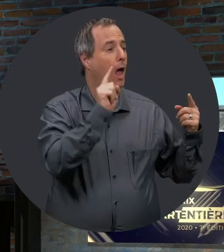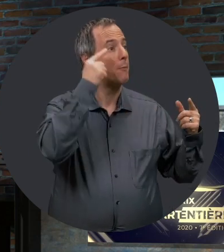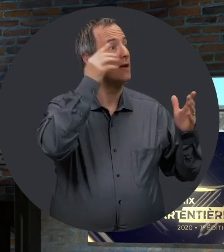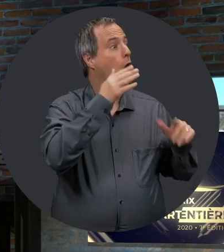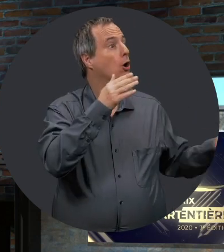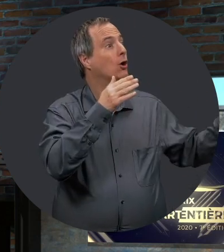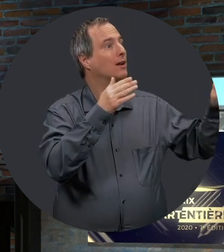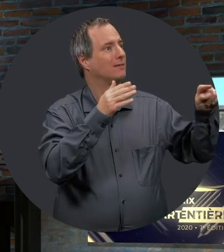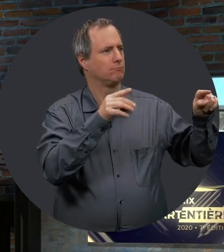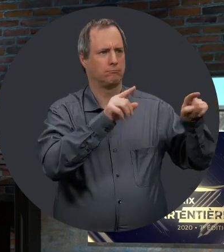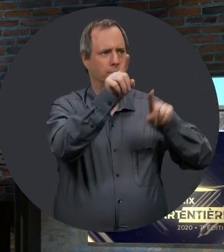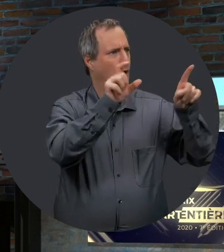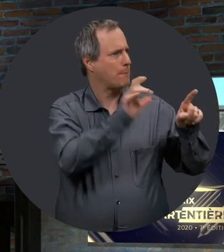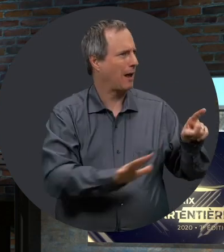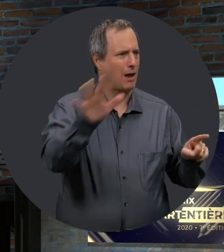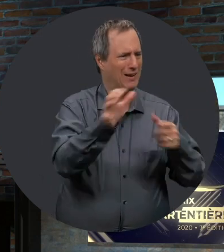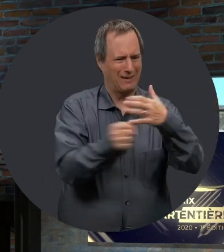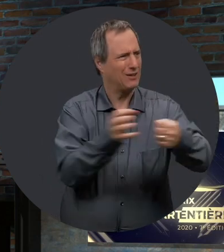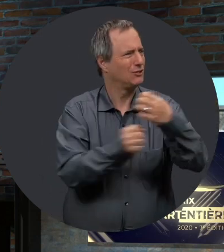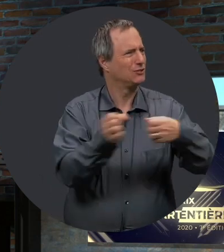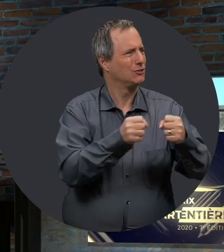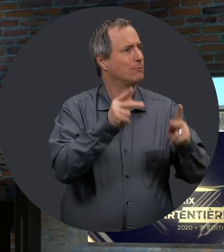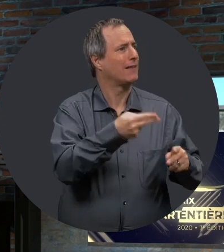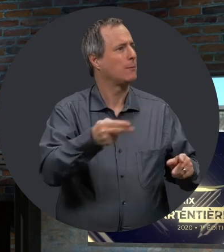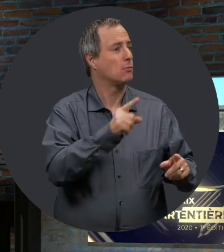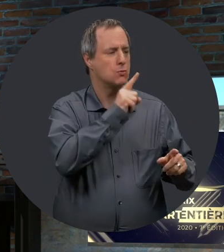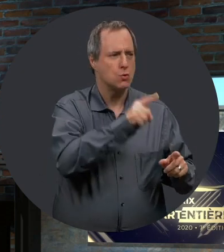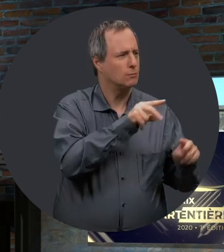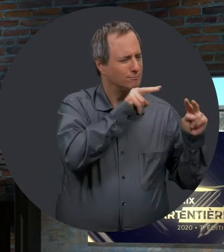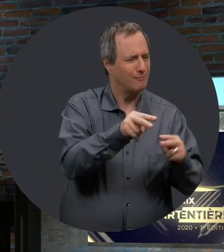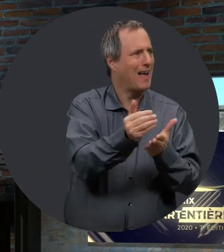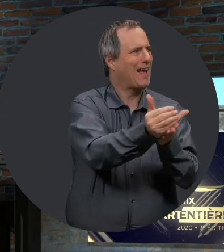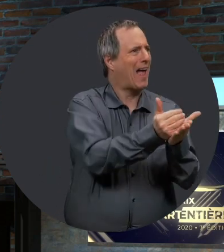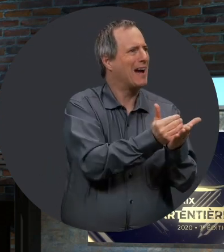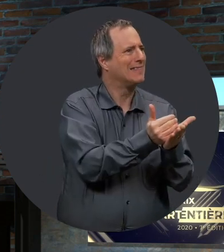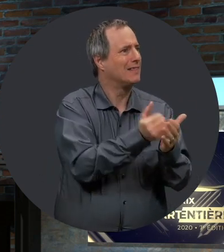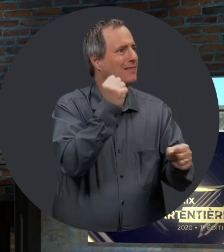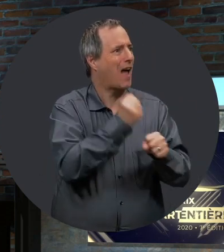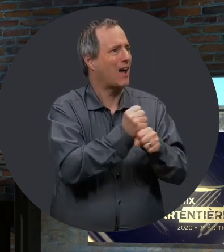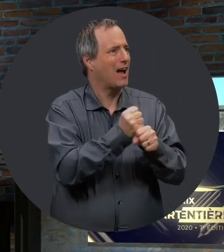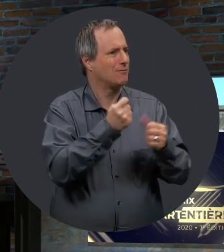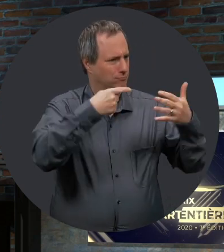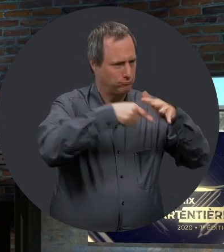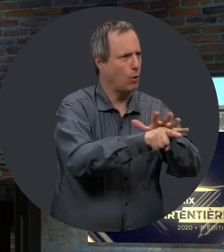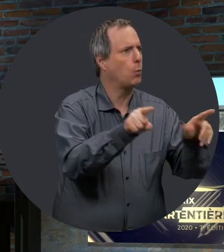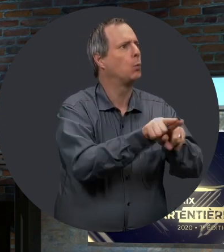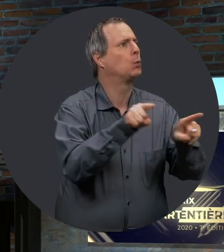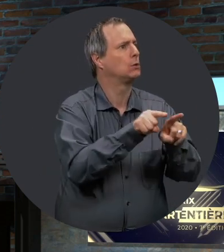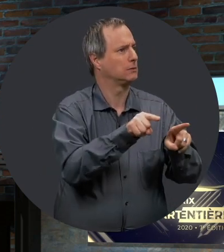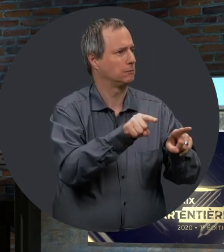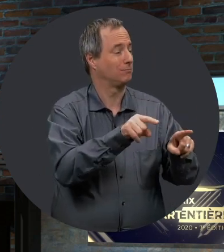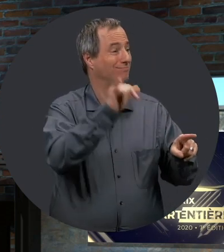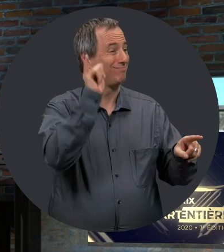responsabiliser les employeurs et les employeuses de partout au Québec à engager des personnes handicapées et d'assurer leur maintien d'emploi,